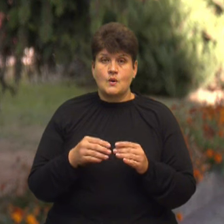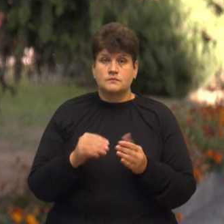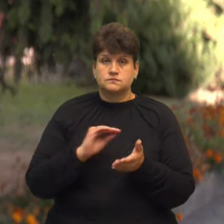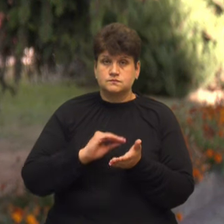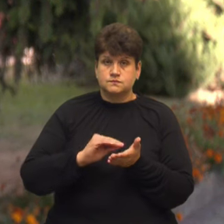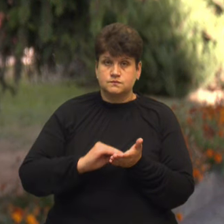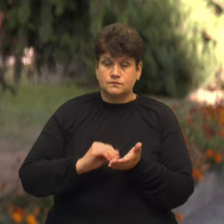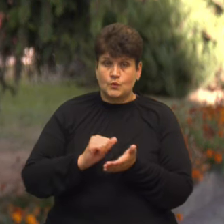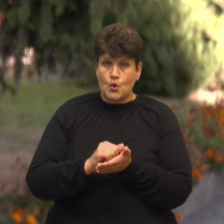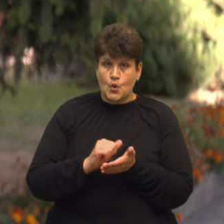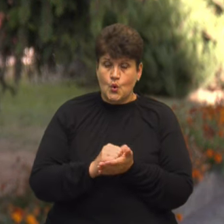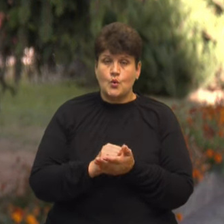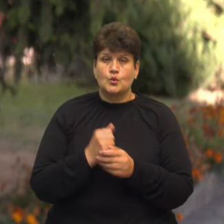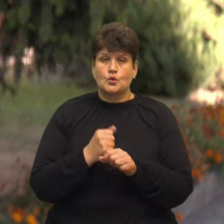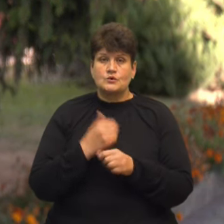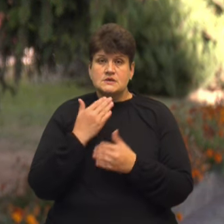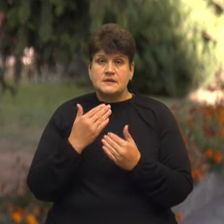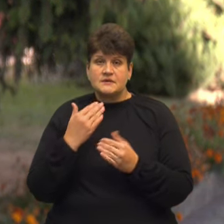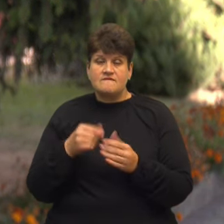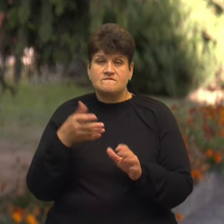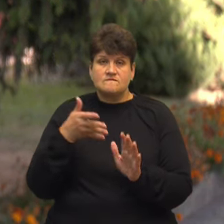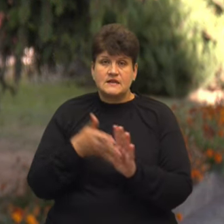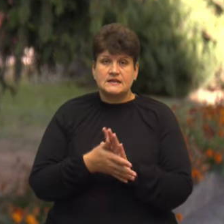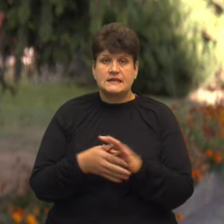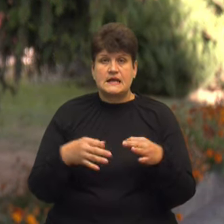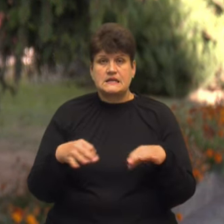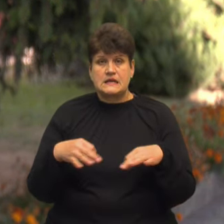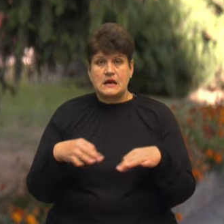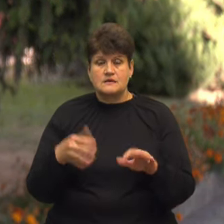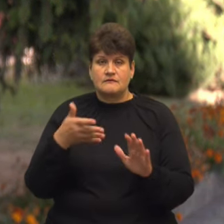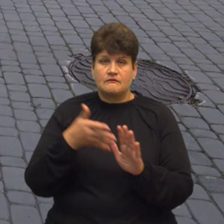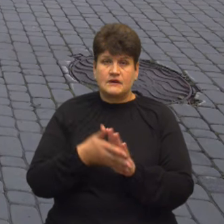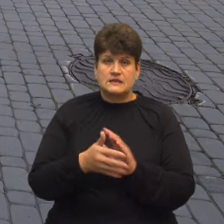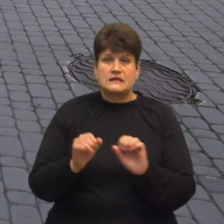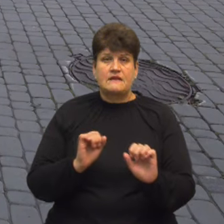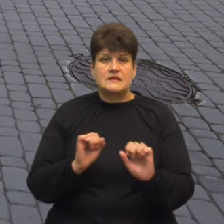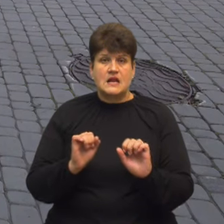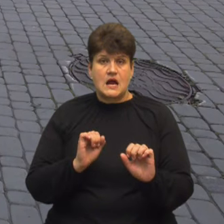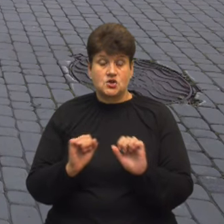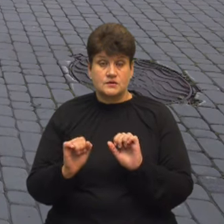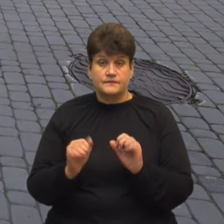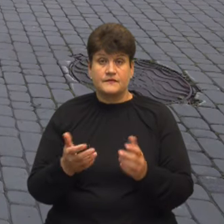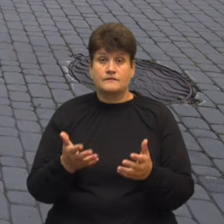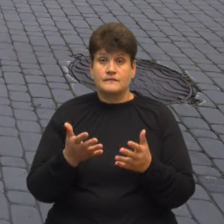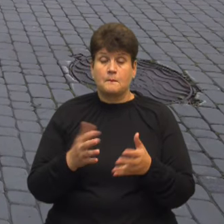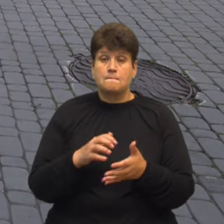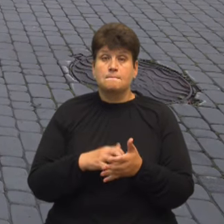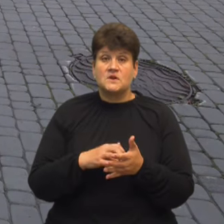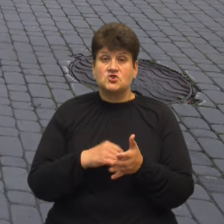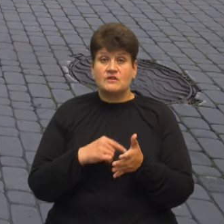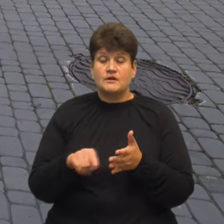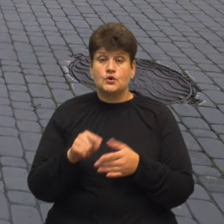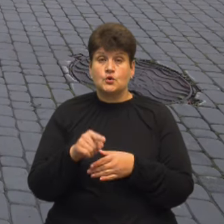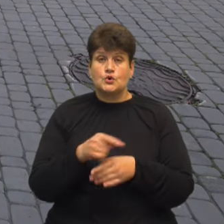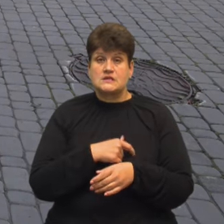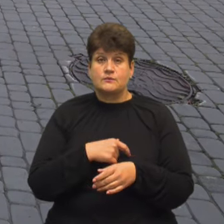роблю запити щодо витрат на транспорт, щодо витрат на відрядження Аби з'ясувати причину виключення його з